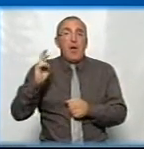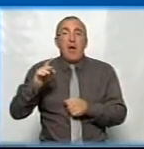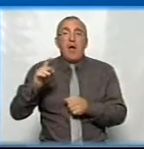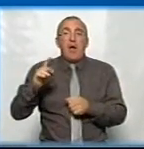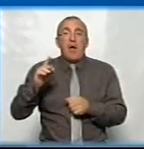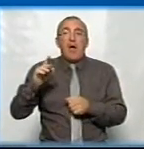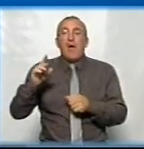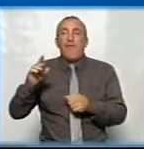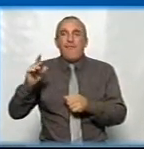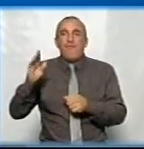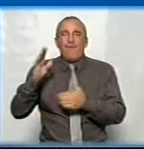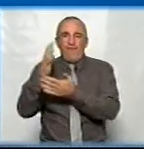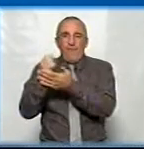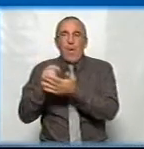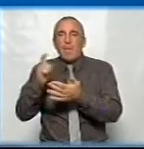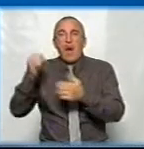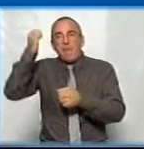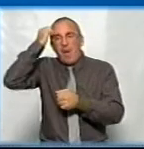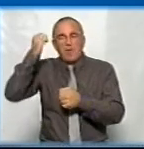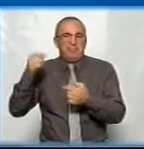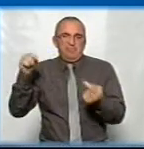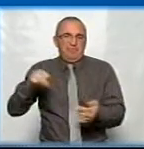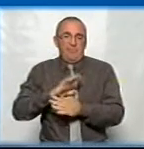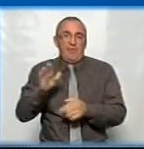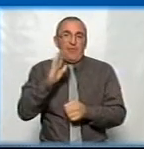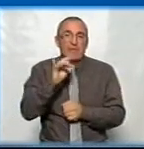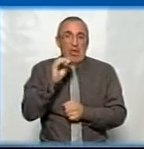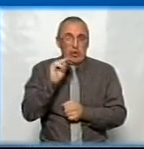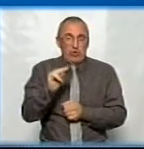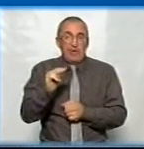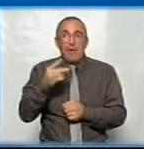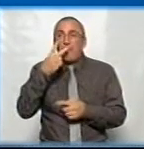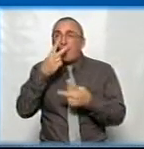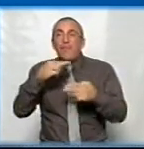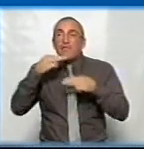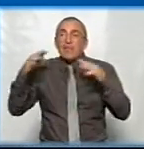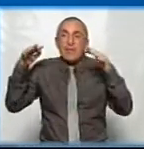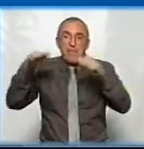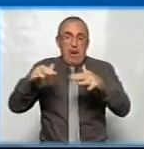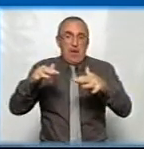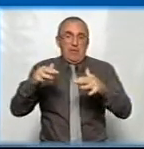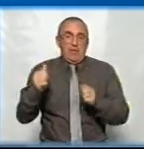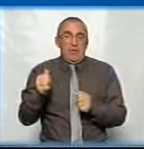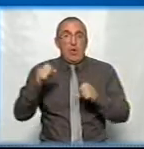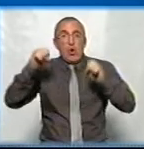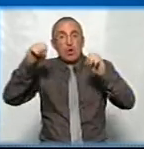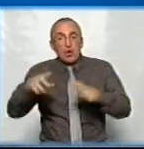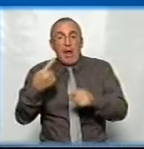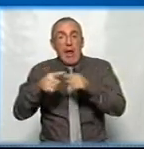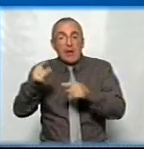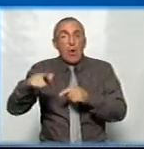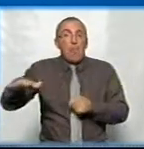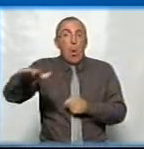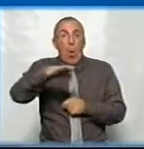для пам'ятника непригодна. Тобто я думаю, що Владимир Александрович хотів таким образом привлечь внимание і к рішенню цієї